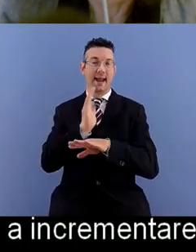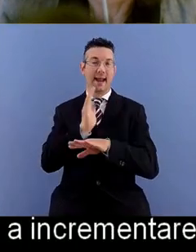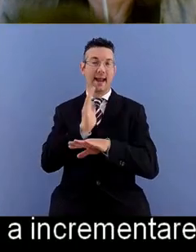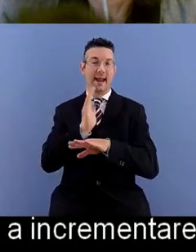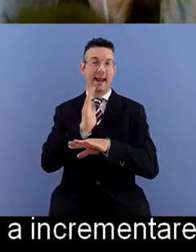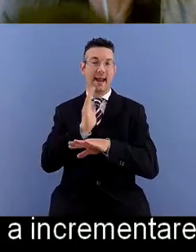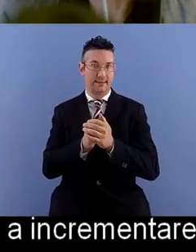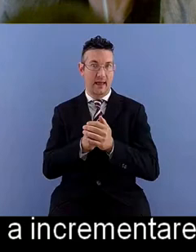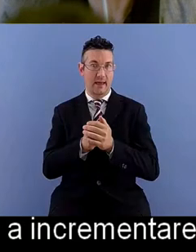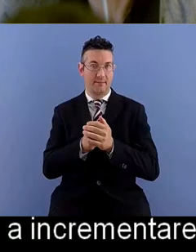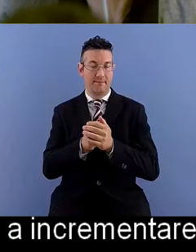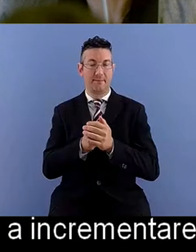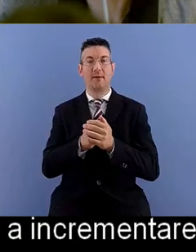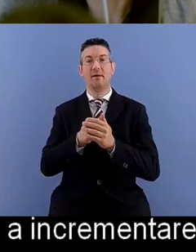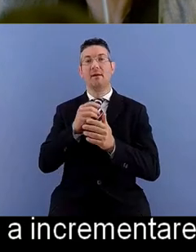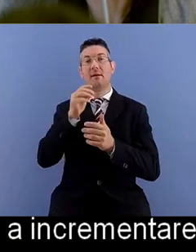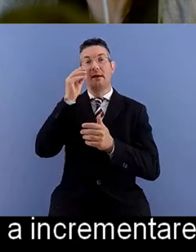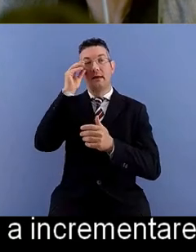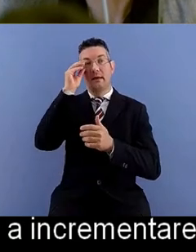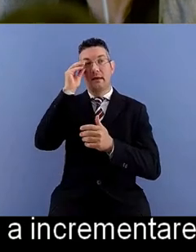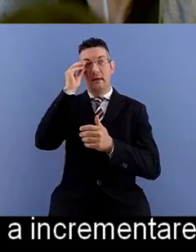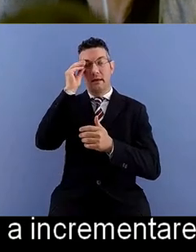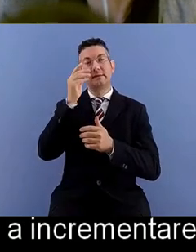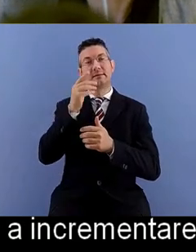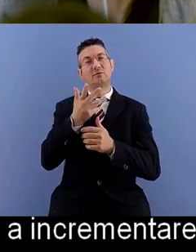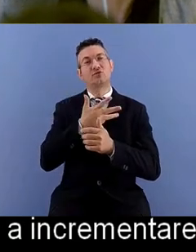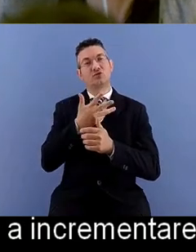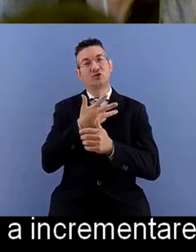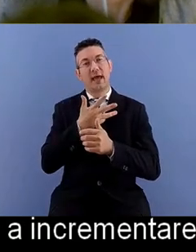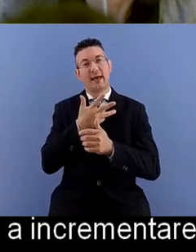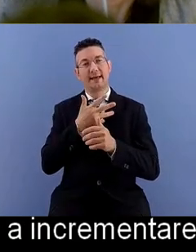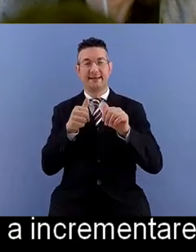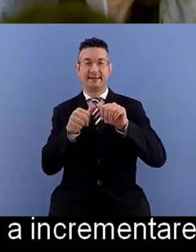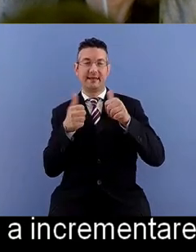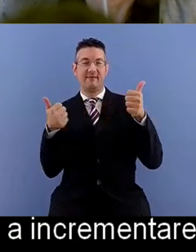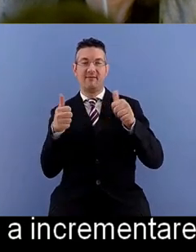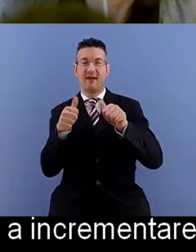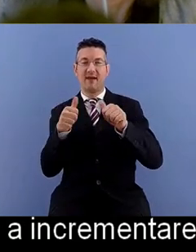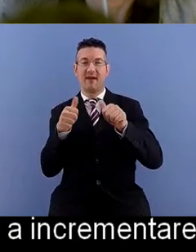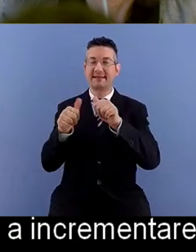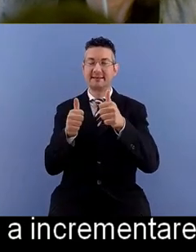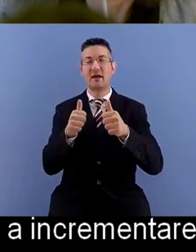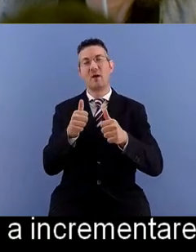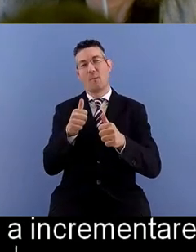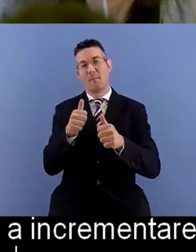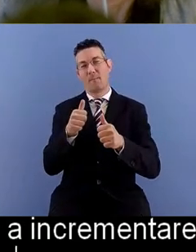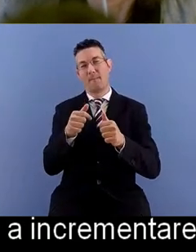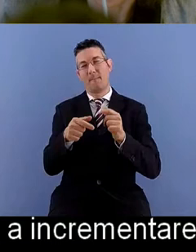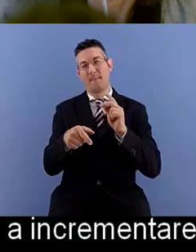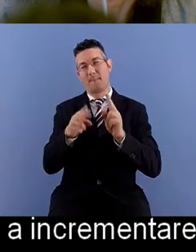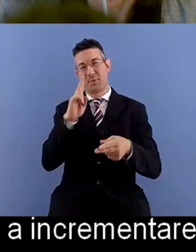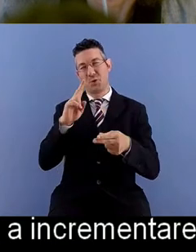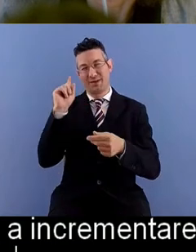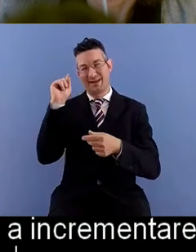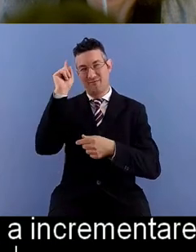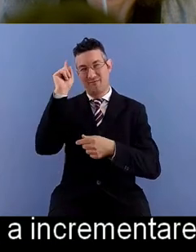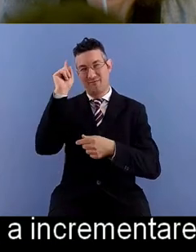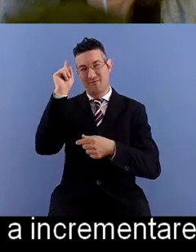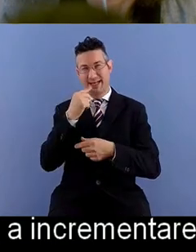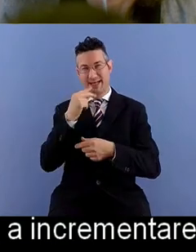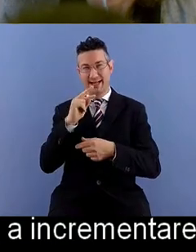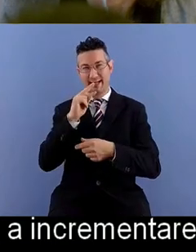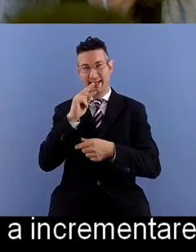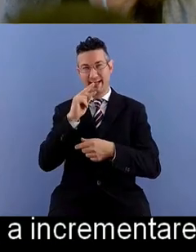In cose differiscono è più difficile risponderlo in modo